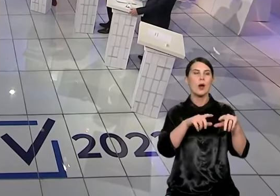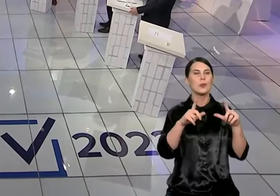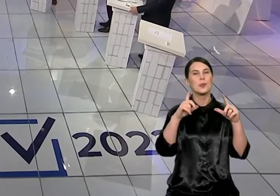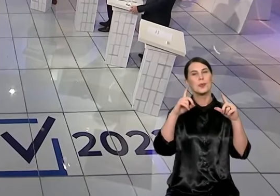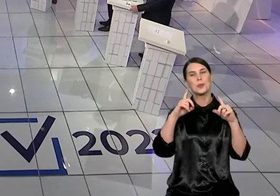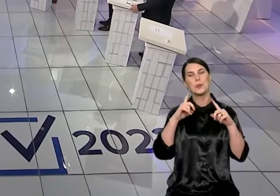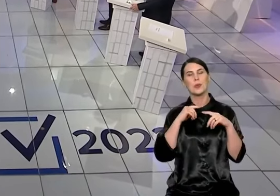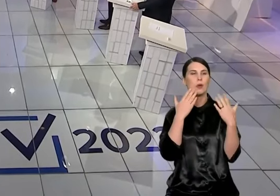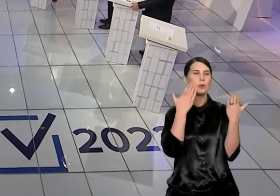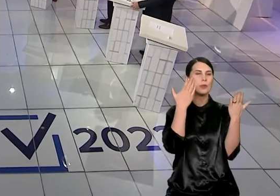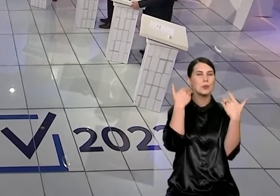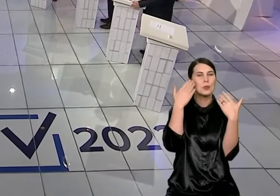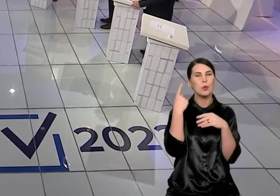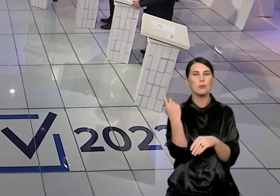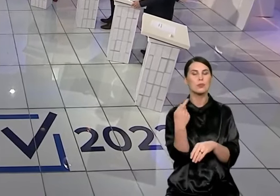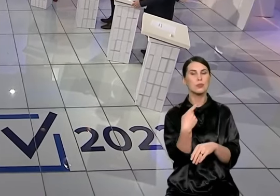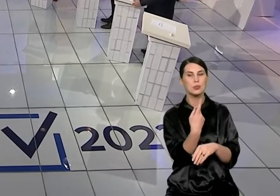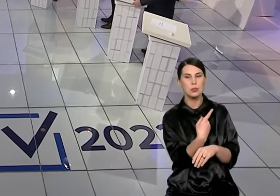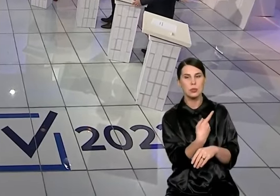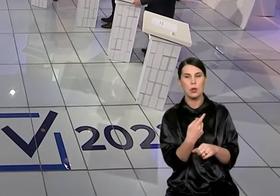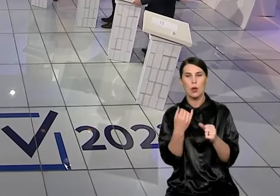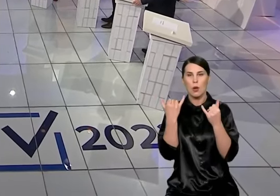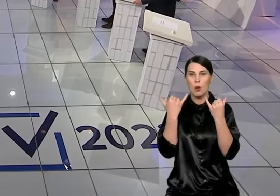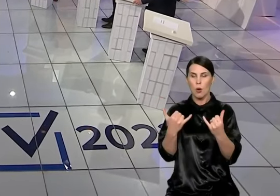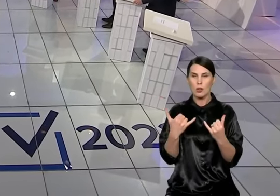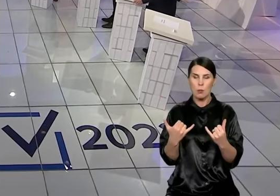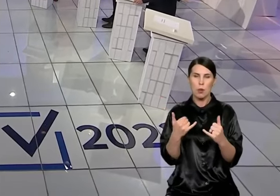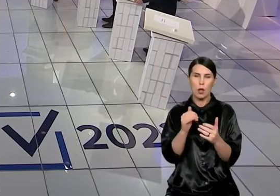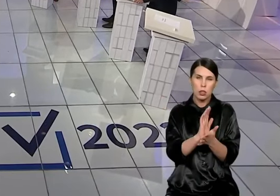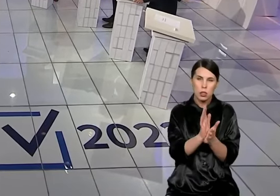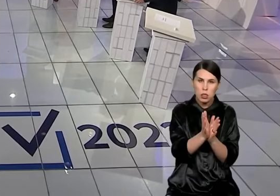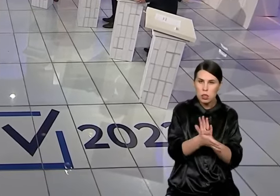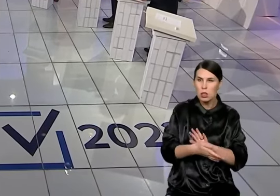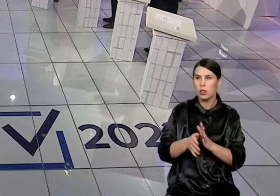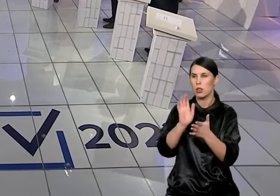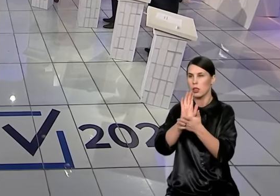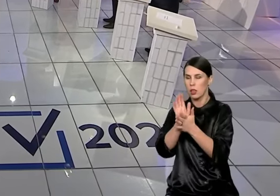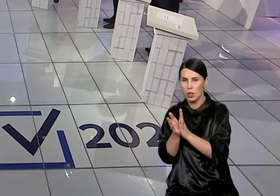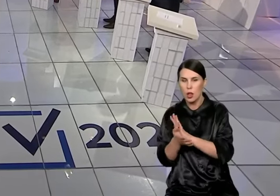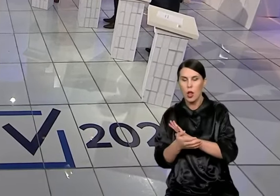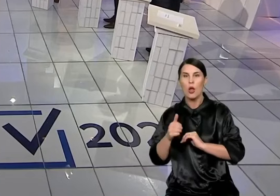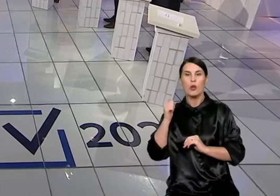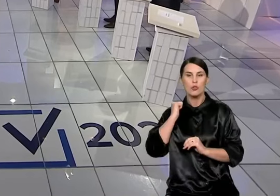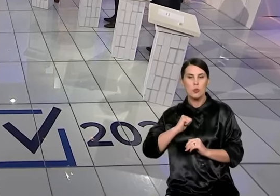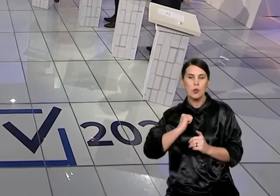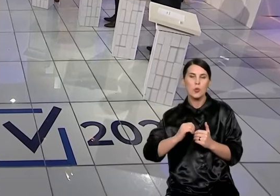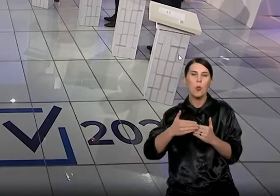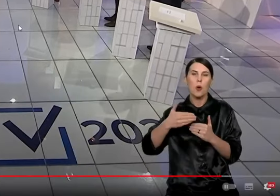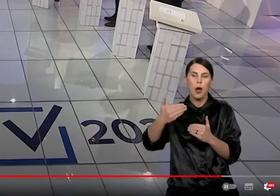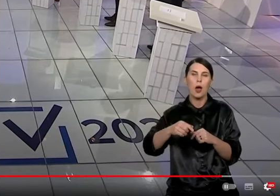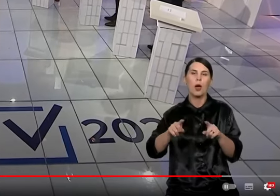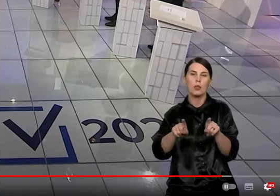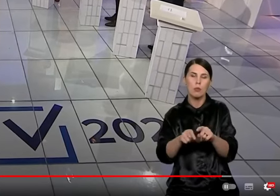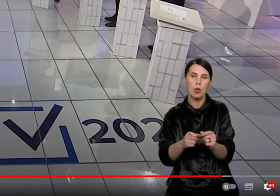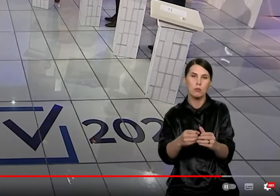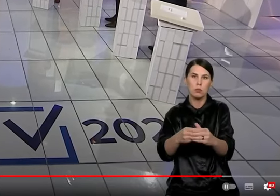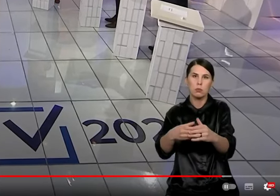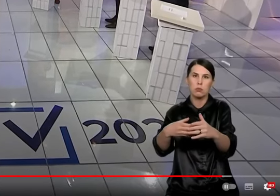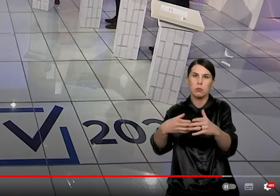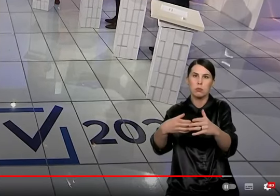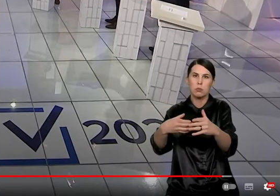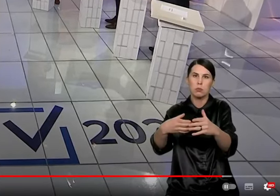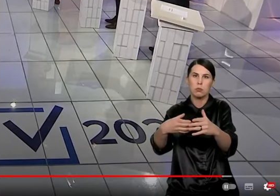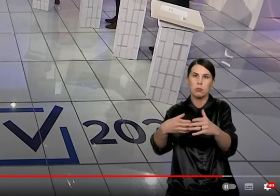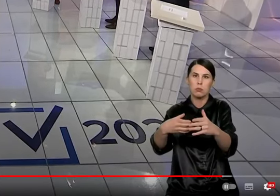džunglėmis, tai nieko prie gero neprives. Miestas dar labiau užsikimš, kiek į žmonių dar padidės. Ir vėl grįšim po keturių metų prie tos